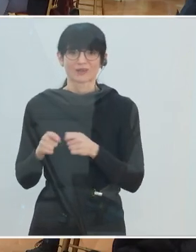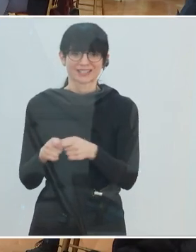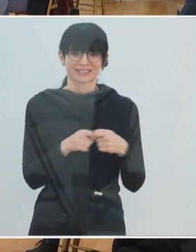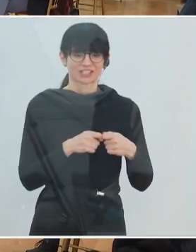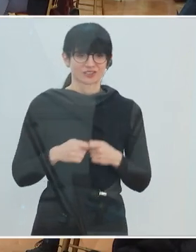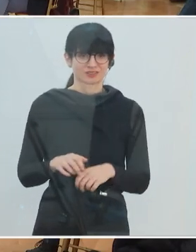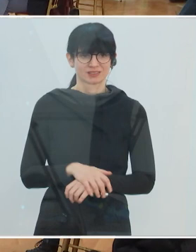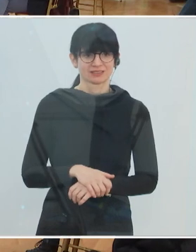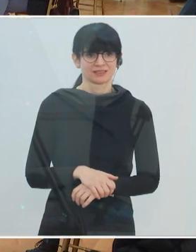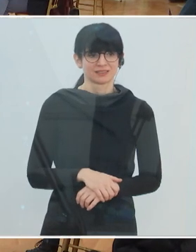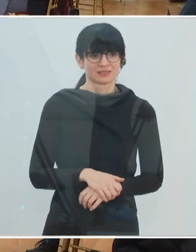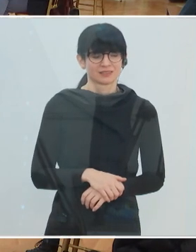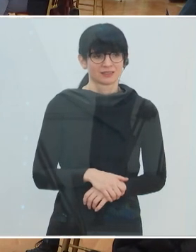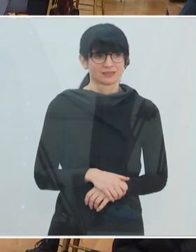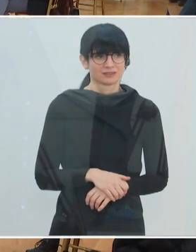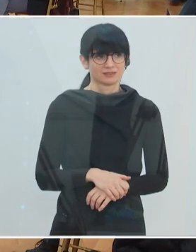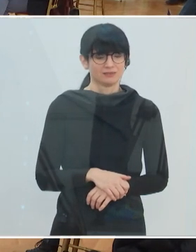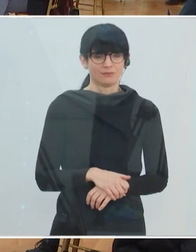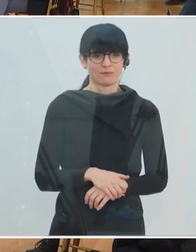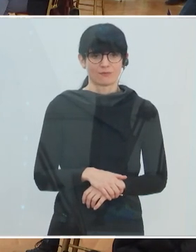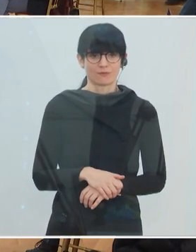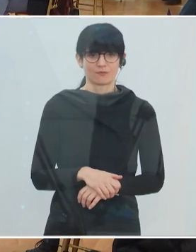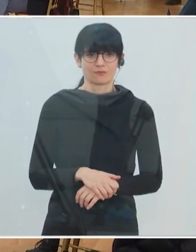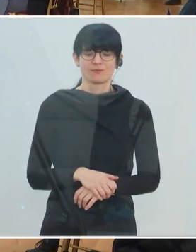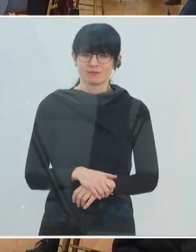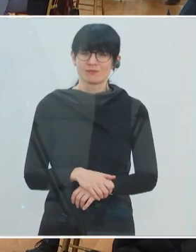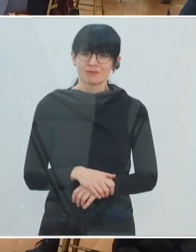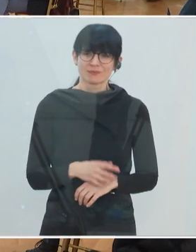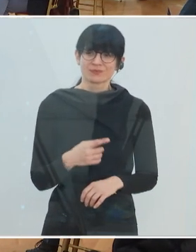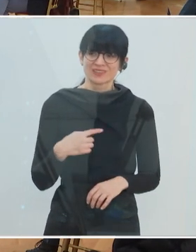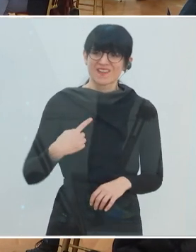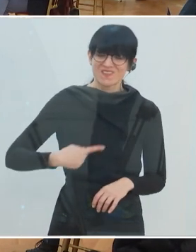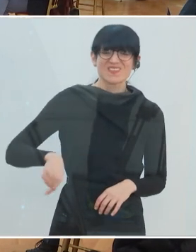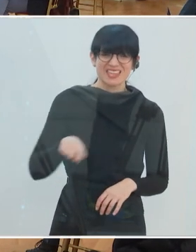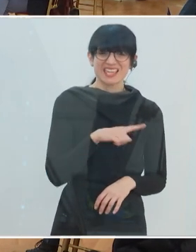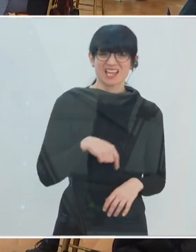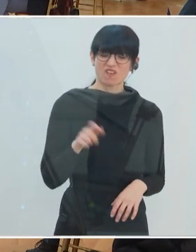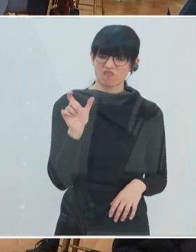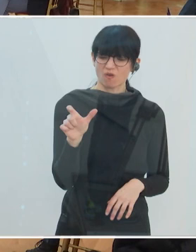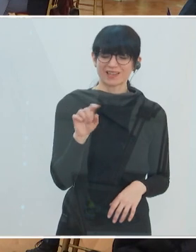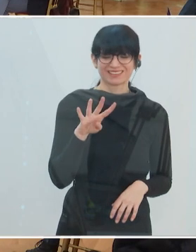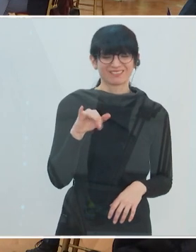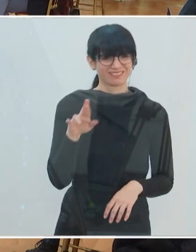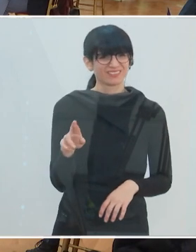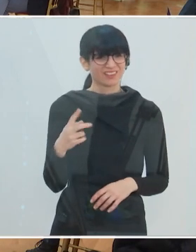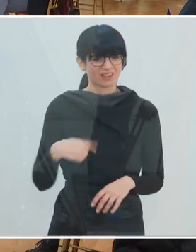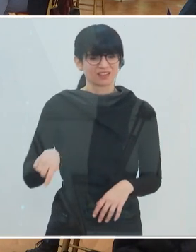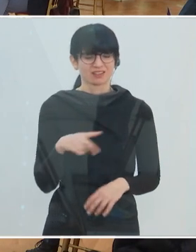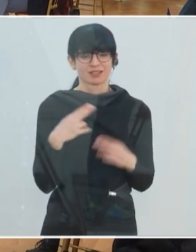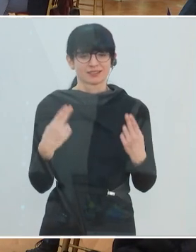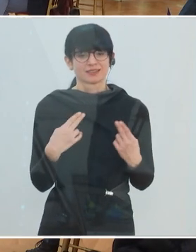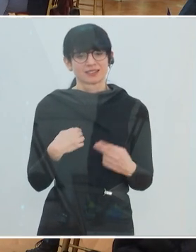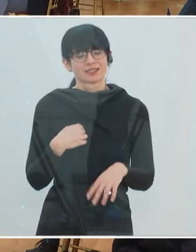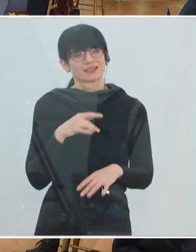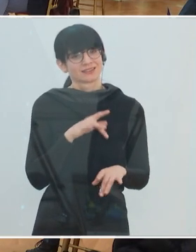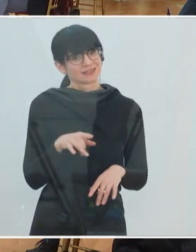Ich nehme den Ball gleich auf. Die Wir, das Wir ist, glaube ich, eine zentrale Geschichte. Und Michael Moseleck,